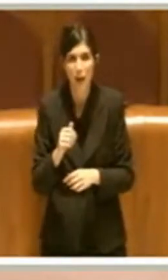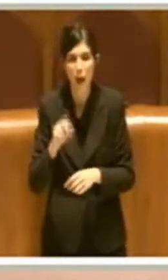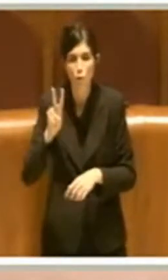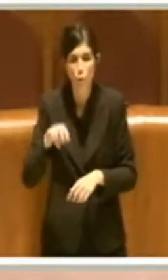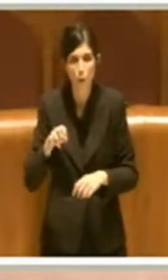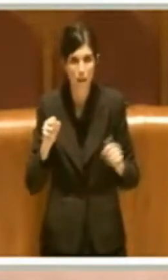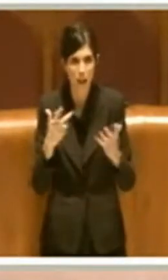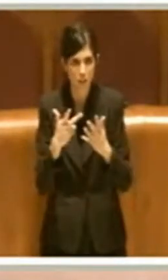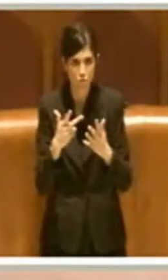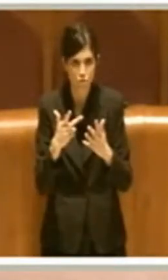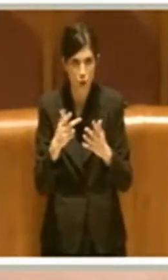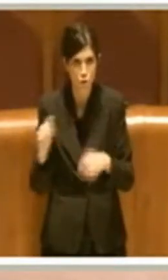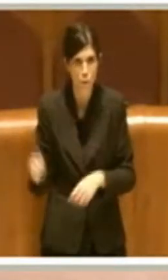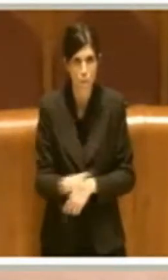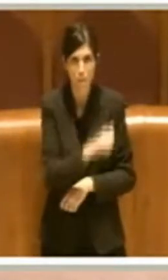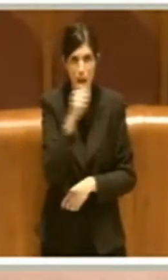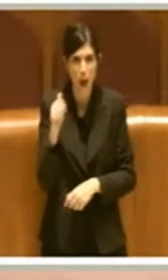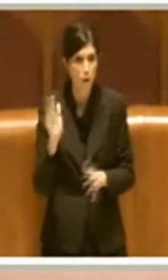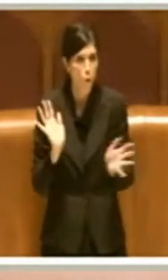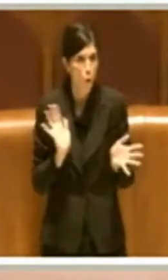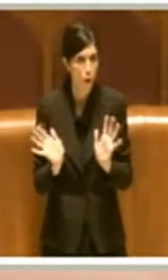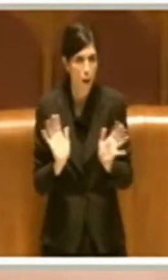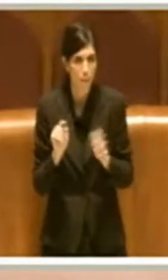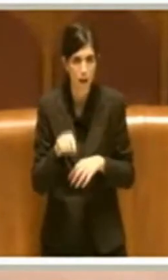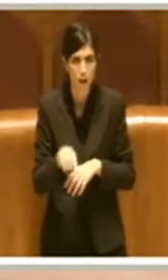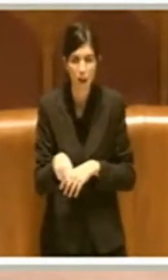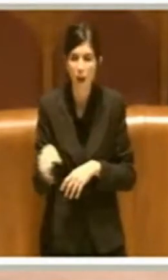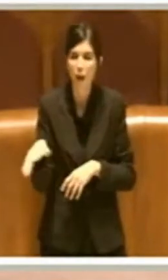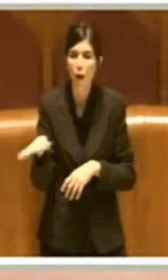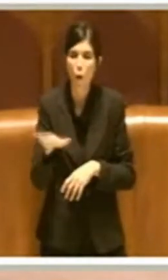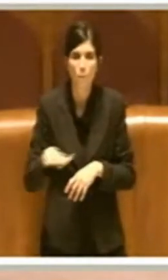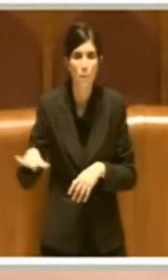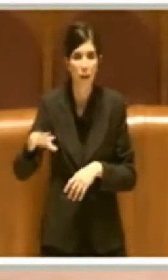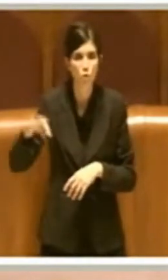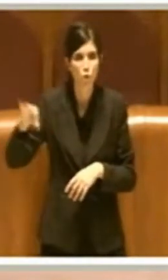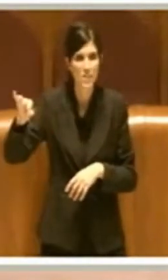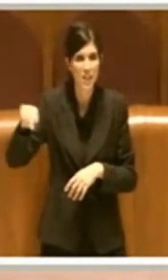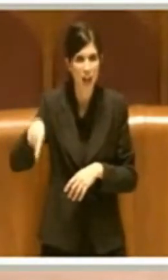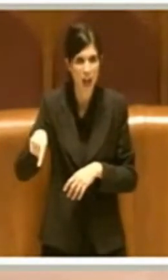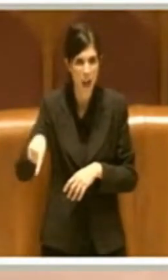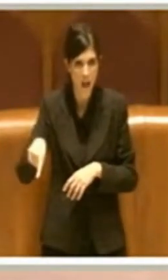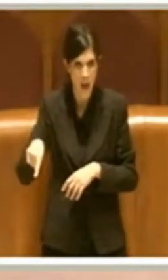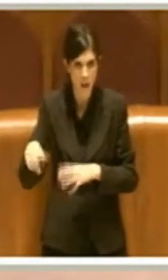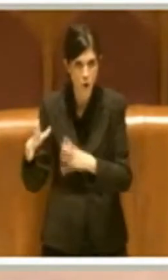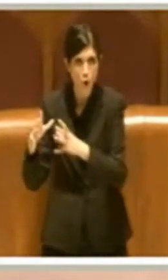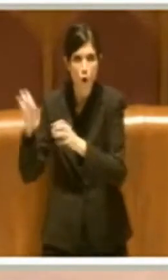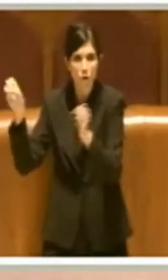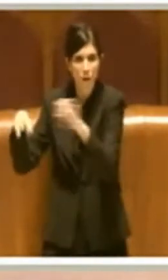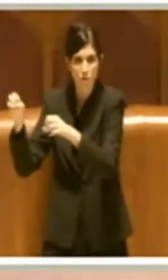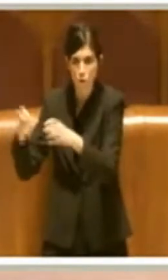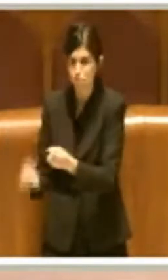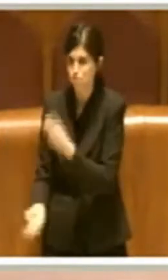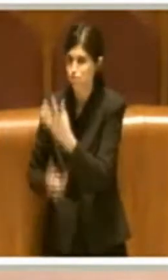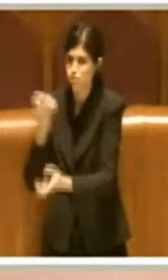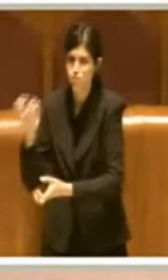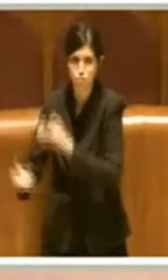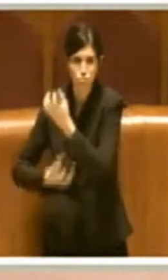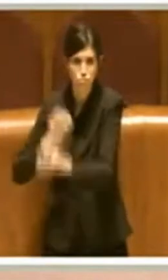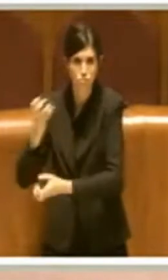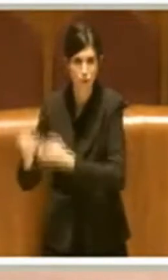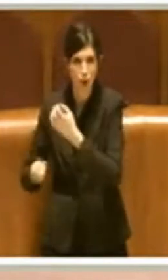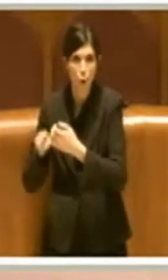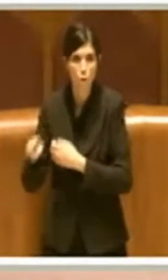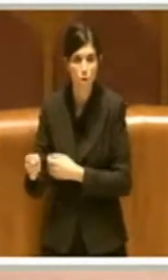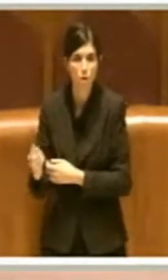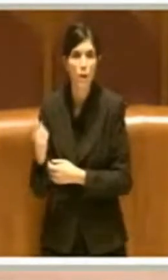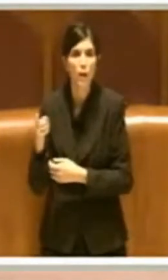ritrovati, alla fine del 2018, che l'impianto del salario è stato incendiato e ci siamo ritrovati con un impianto in meno. Poi